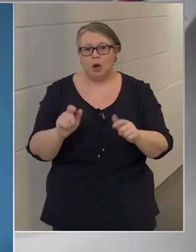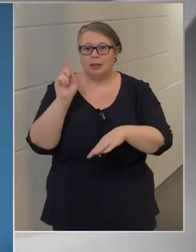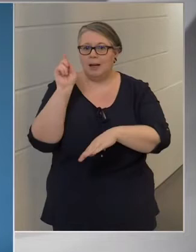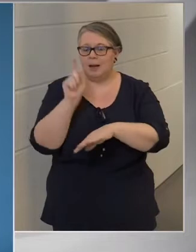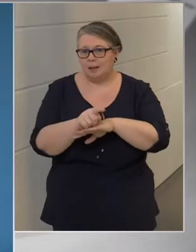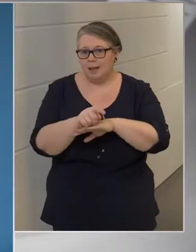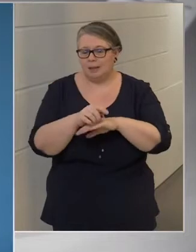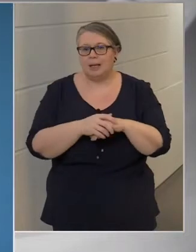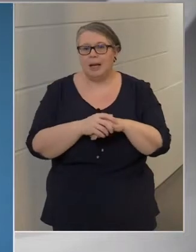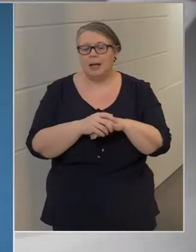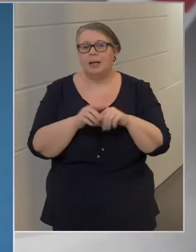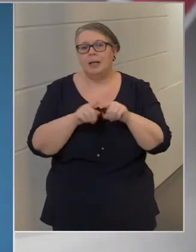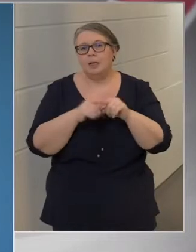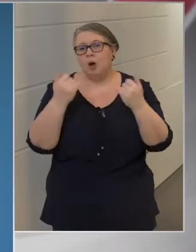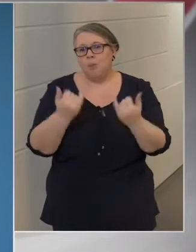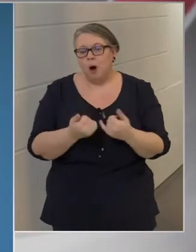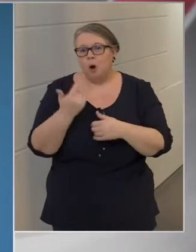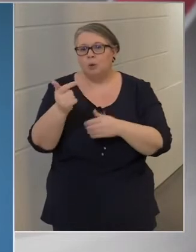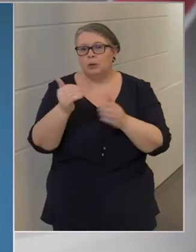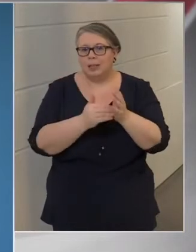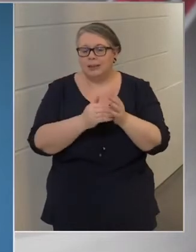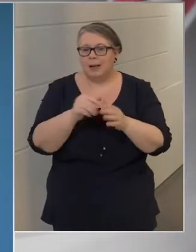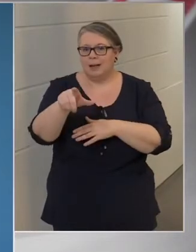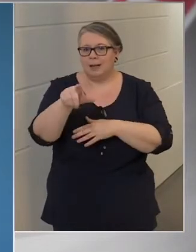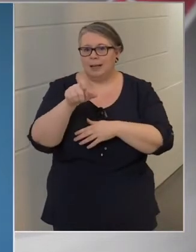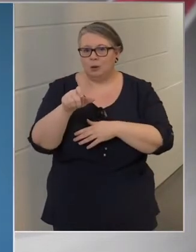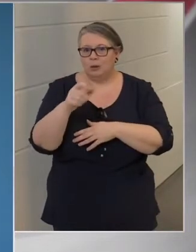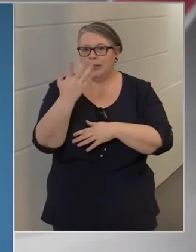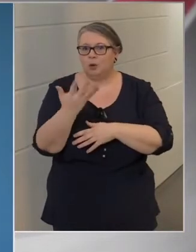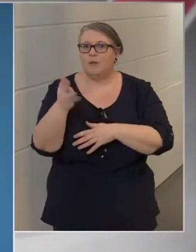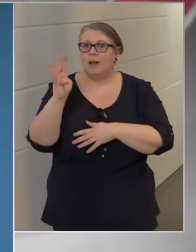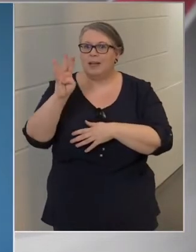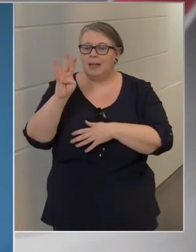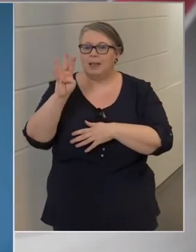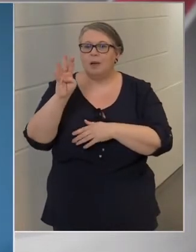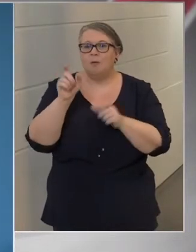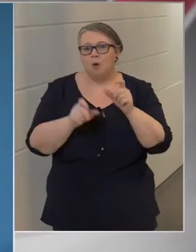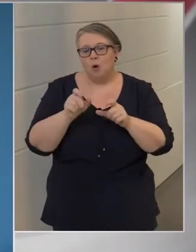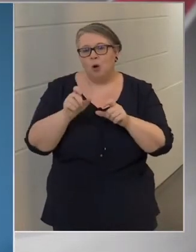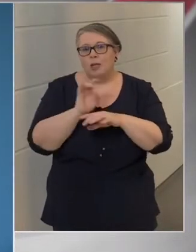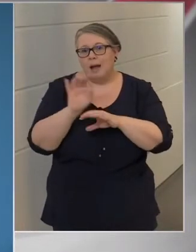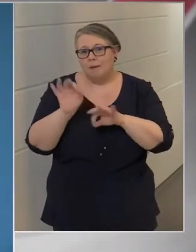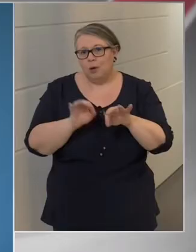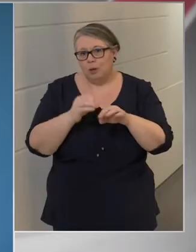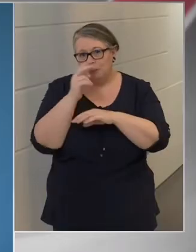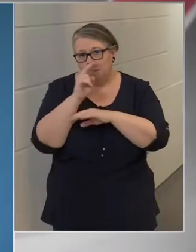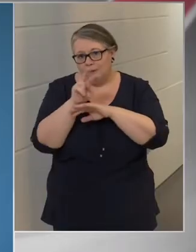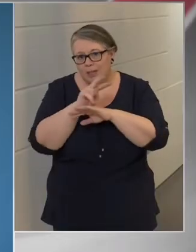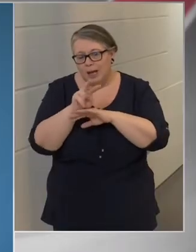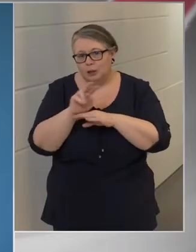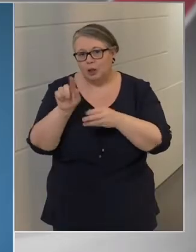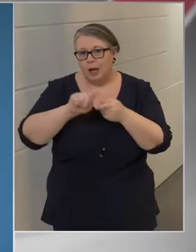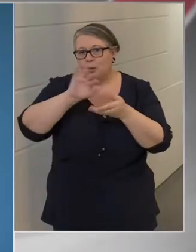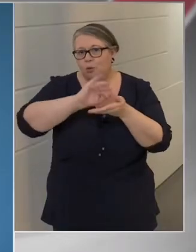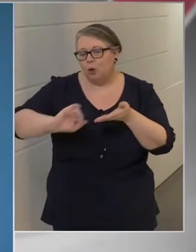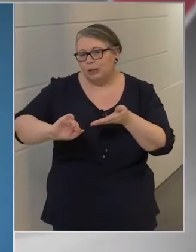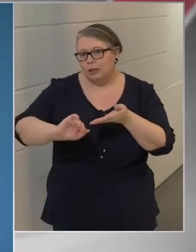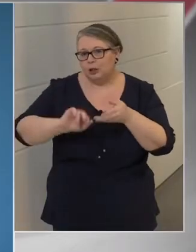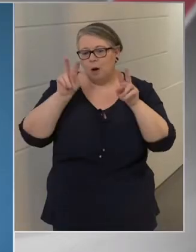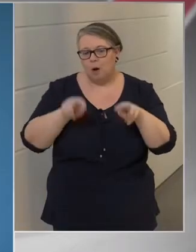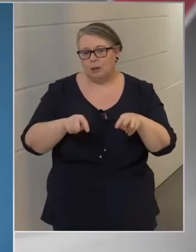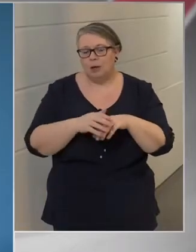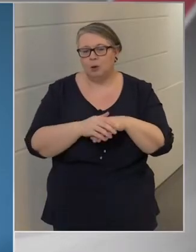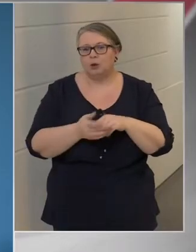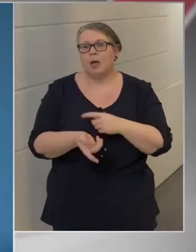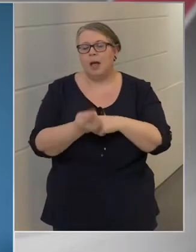rendeltek el, így ma 20254 ember járványügyi megfigyelése, illetve elkülönítése van hatályban,